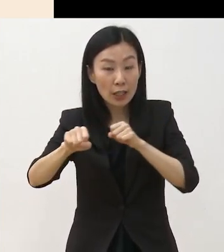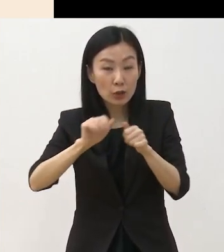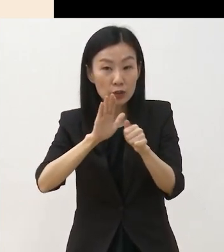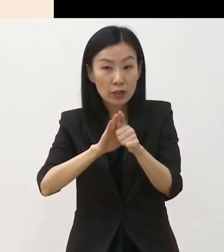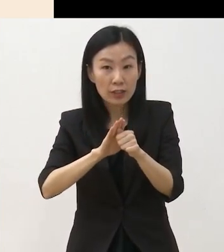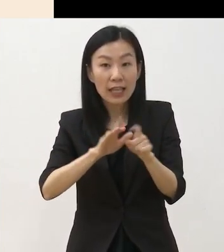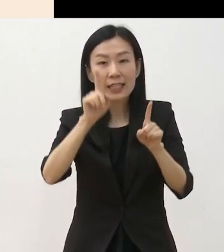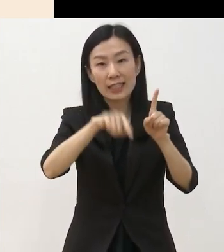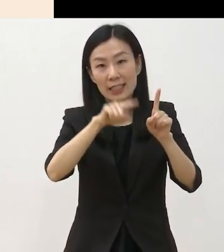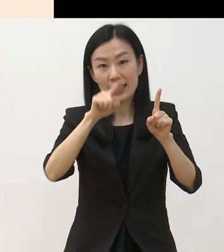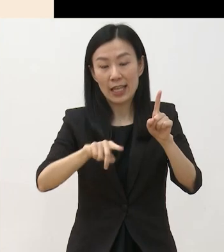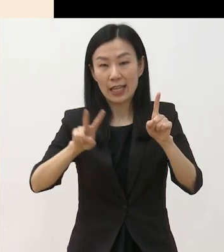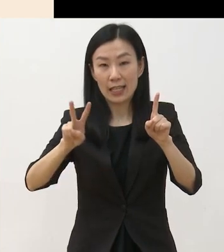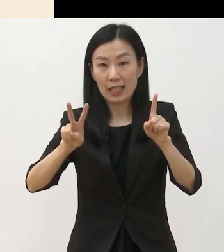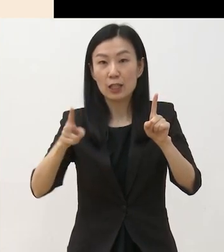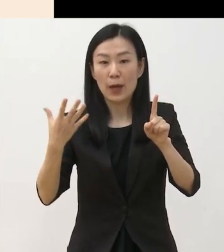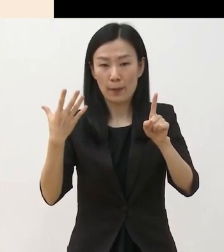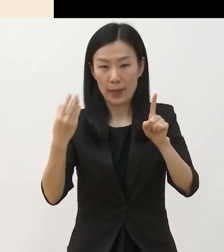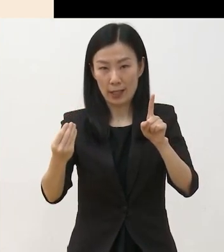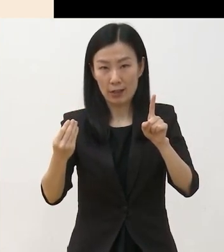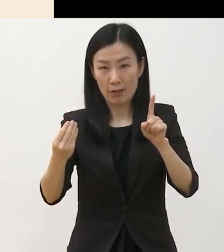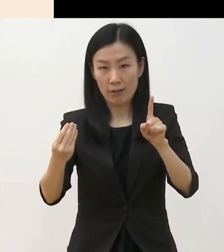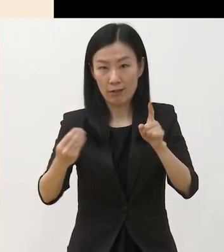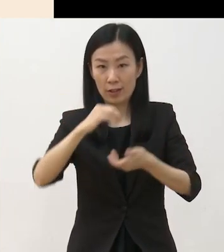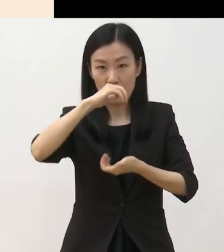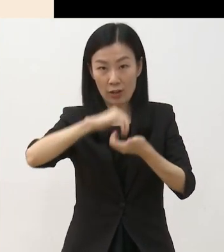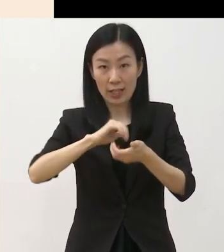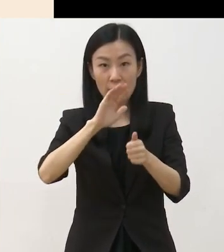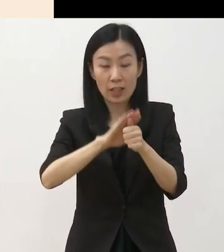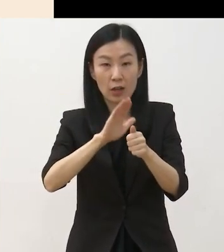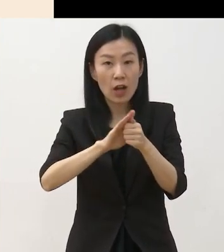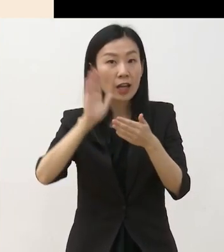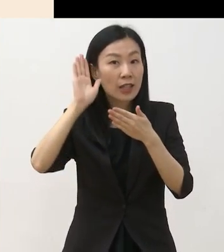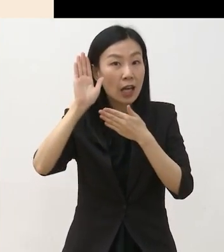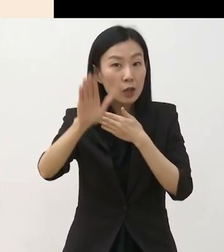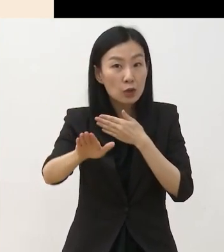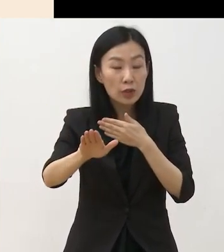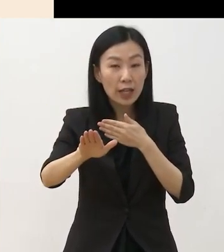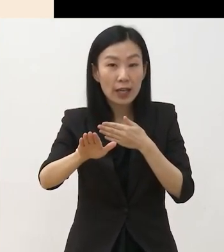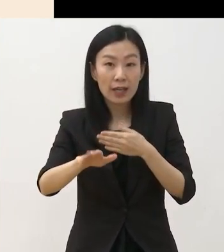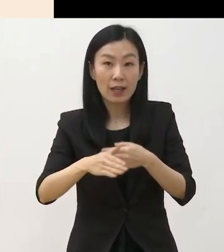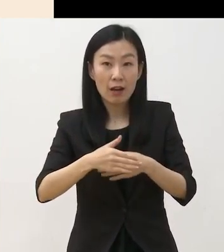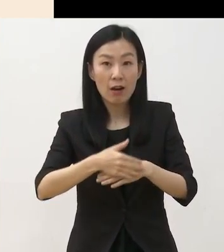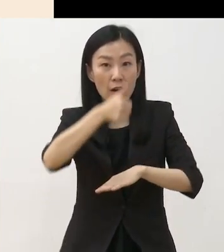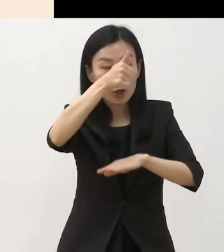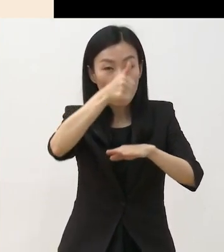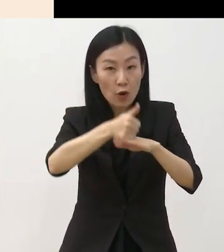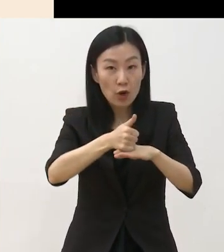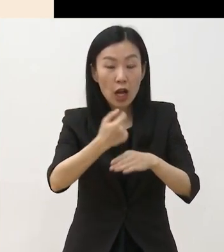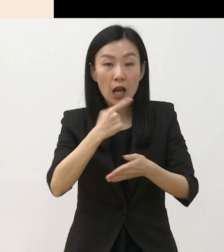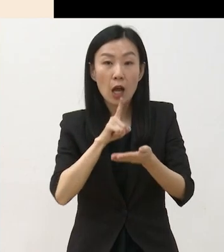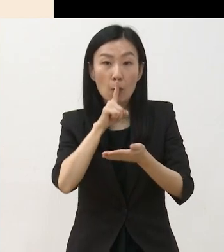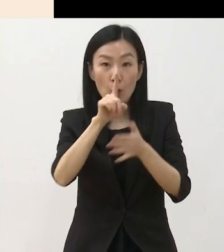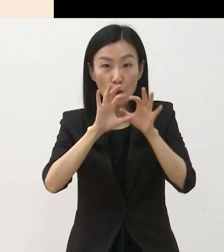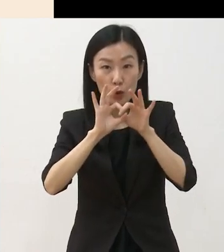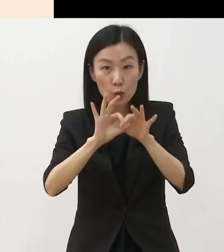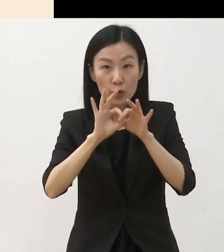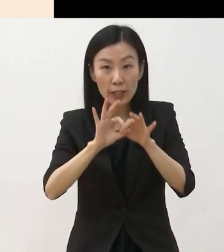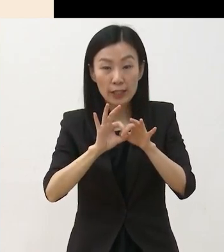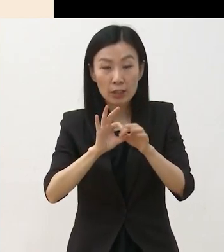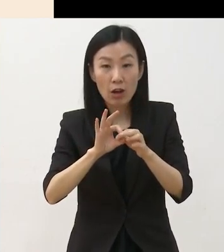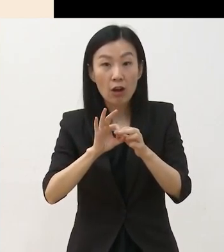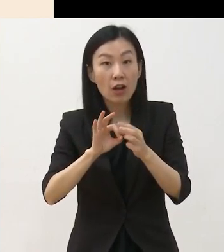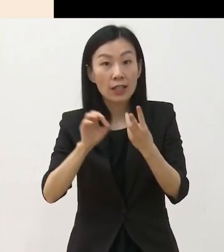200만원을 정액으로 지원하며 향후 실적 보고서를 통해 3회 이상의 기고